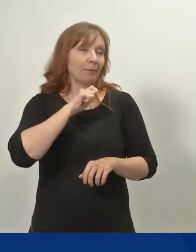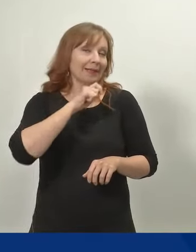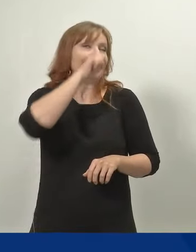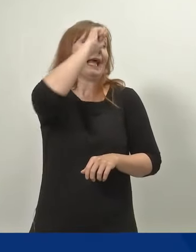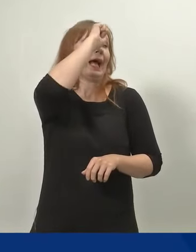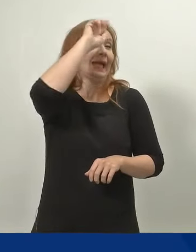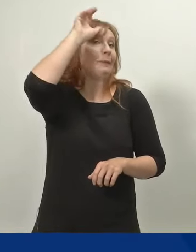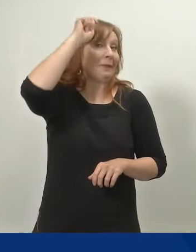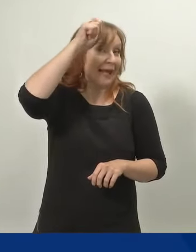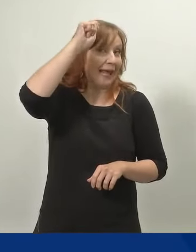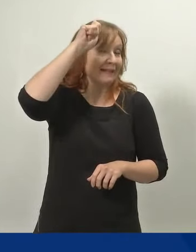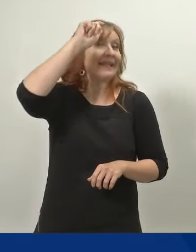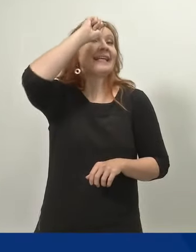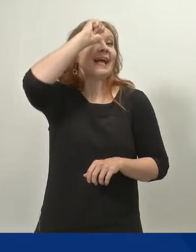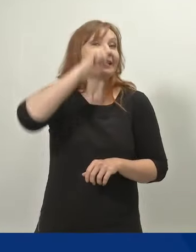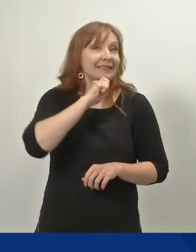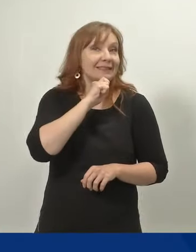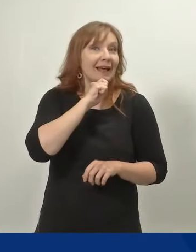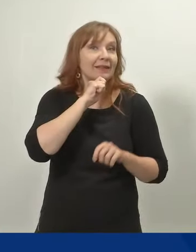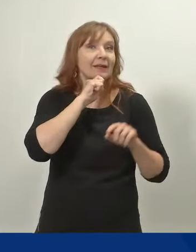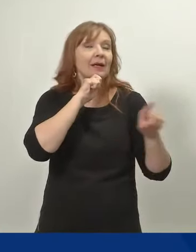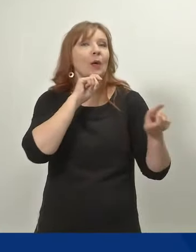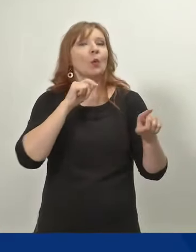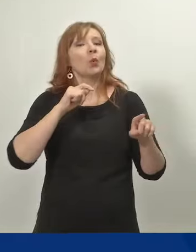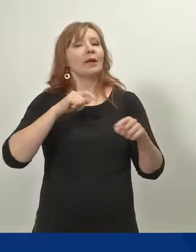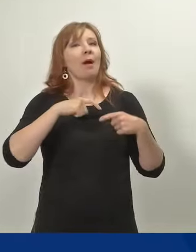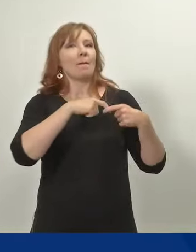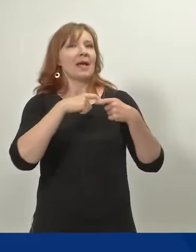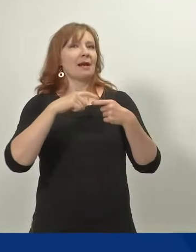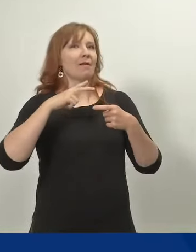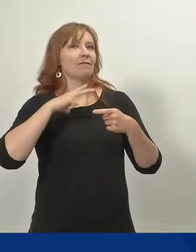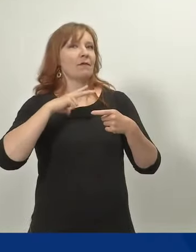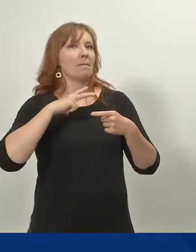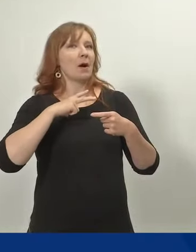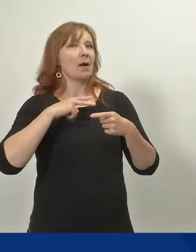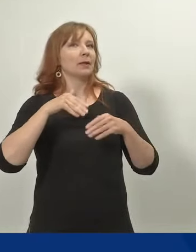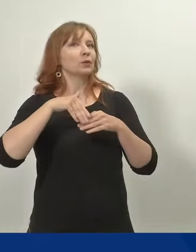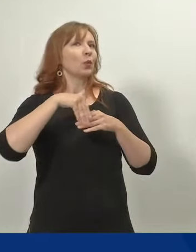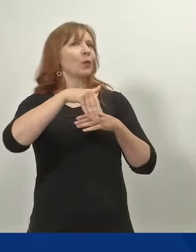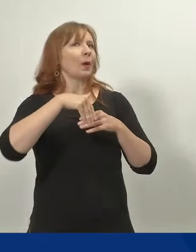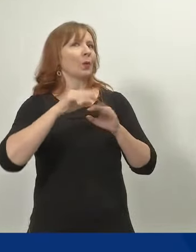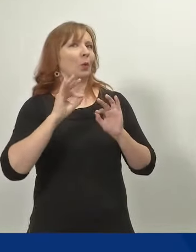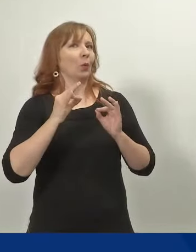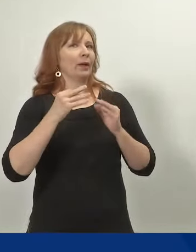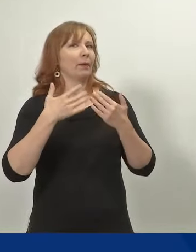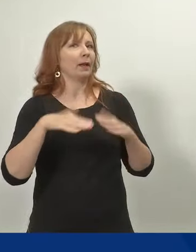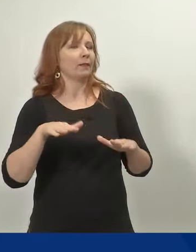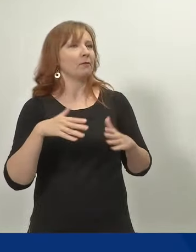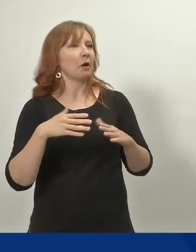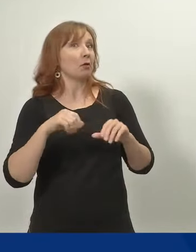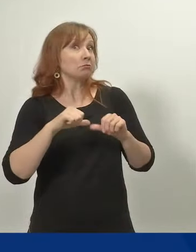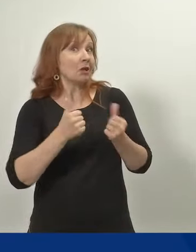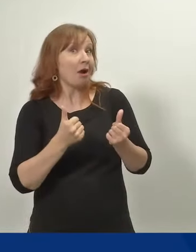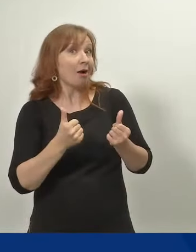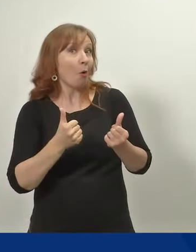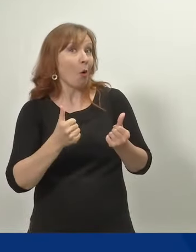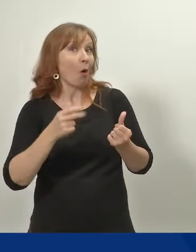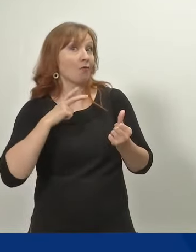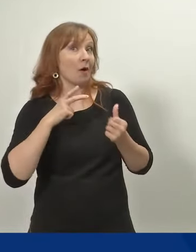isistä, eli miten heidän perhevapaille jäämiseen suhtaudutaan. Tässä on edelleenkin